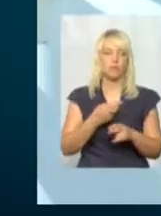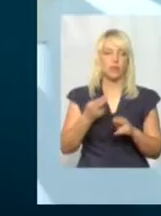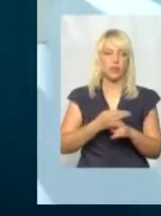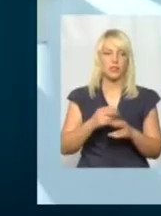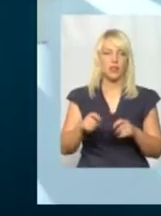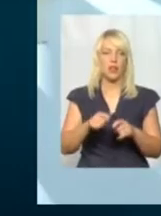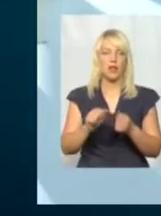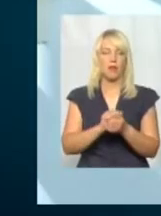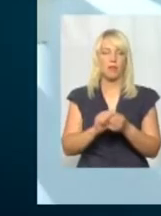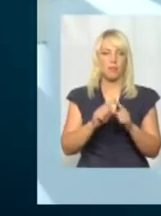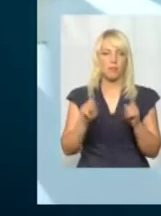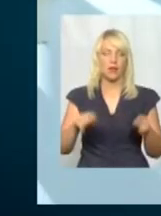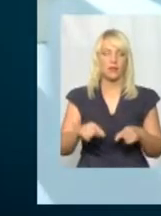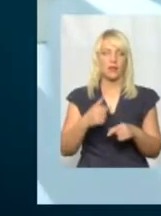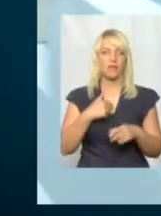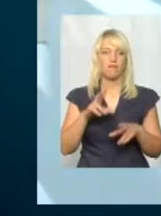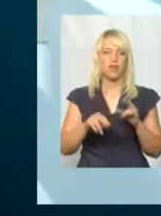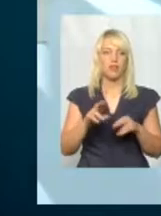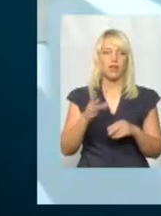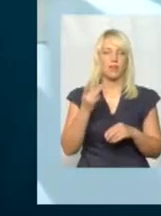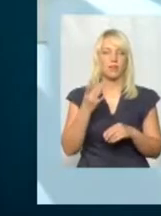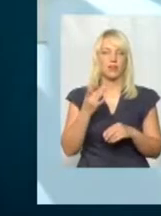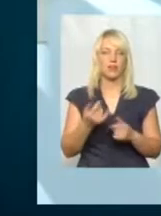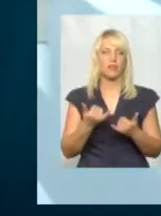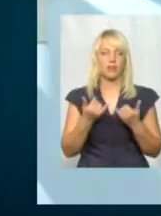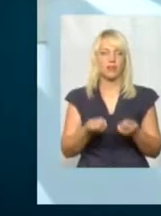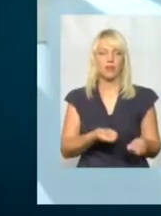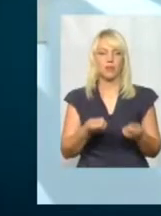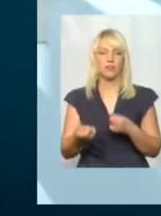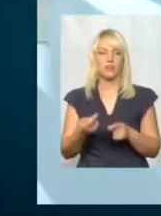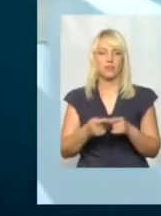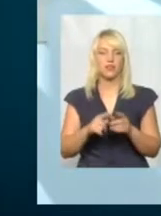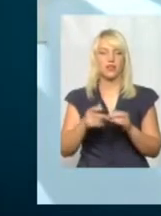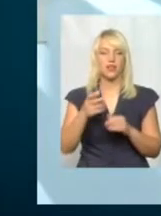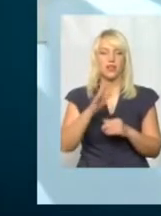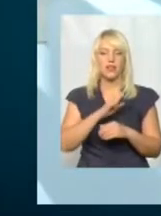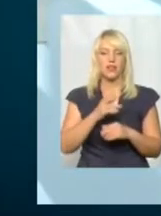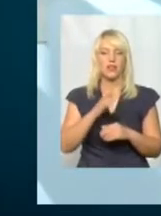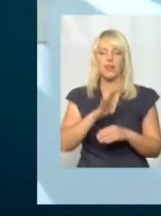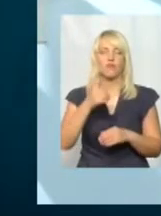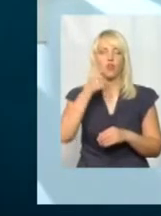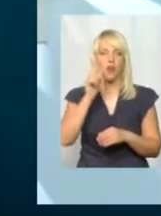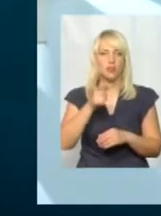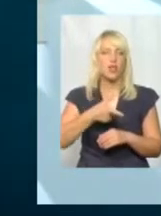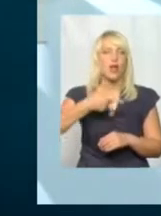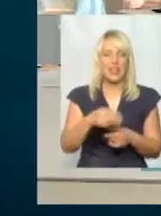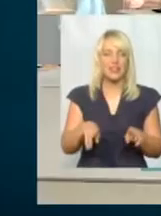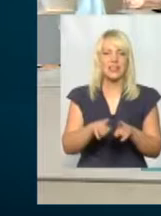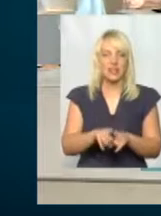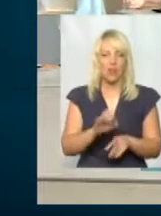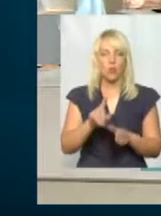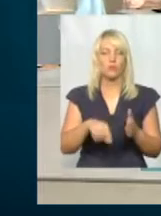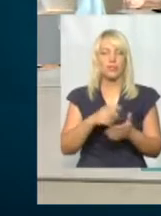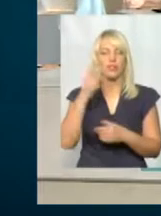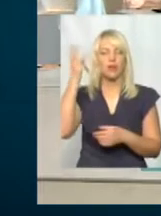Тому що вважаю, що 5 гривень для перевезення пасажирів чи позавчорашній день. Не вчорашній, а позавчорашній. На жаль, в